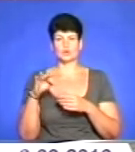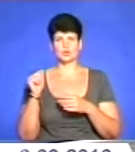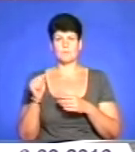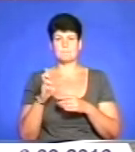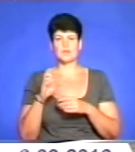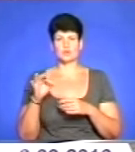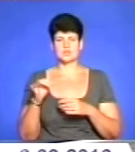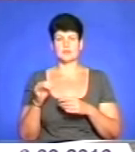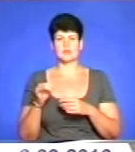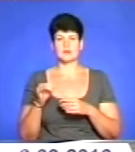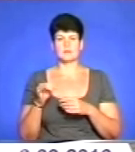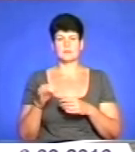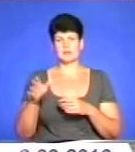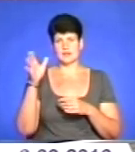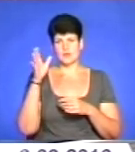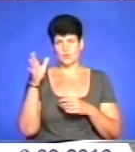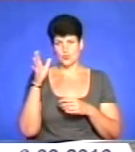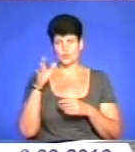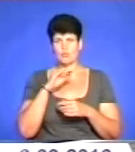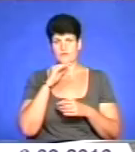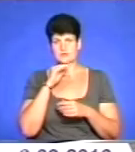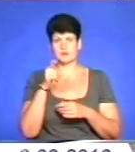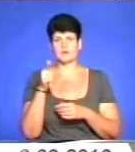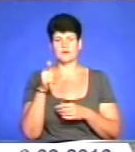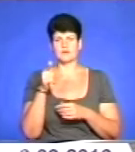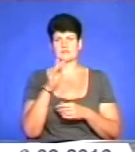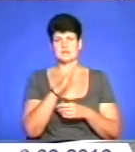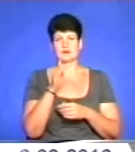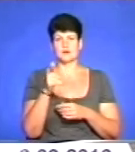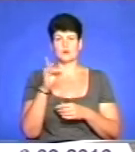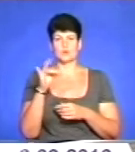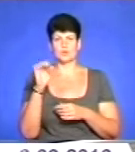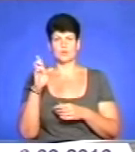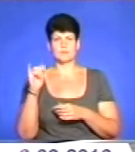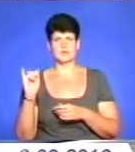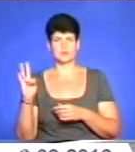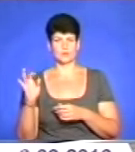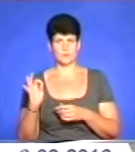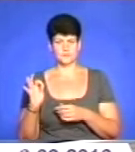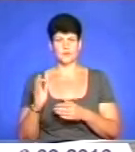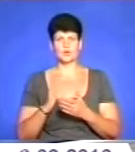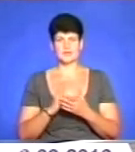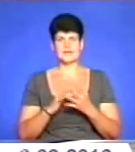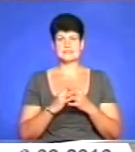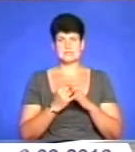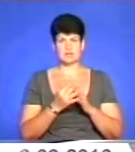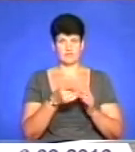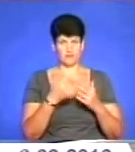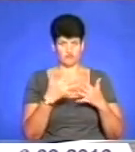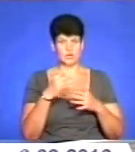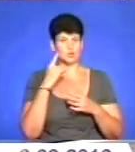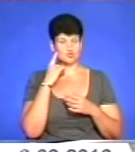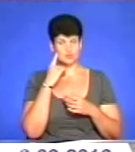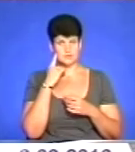професором Тернопільського національного педагогічного університету Веселем Горбінком. Отже, є в нас село, як ви вже чули,